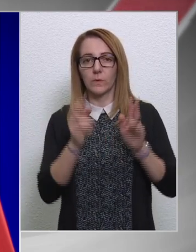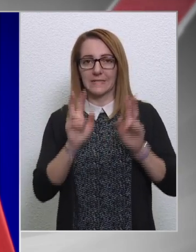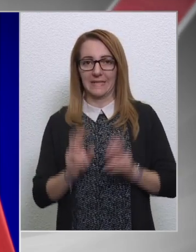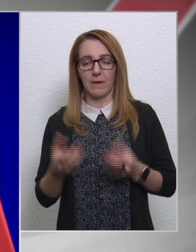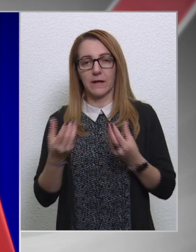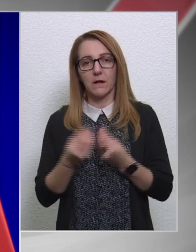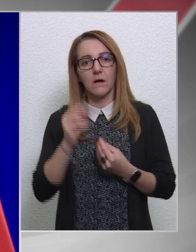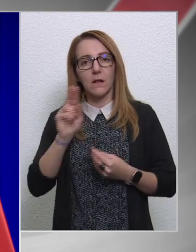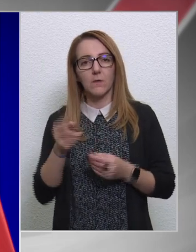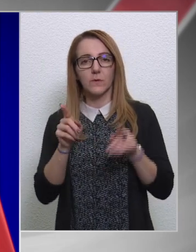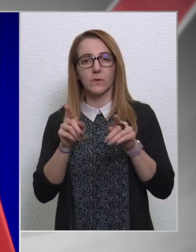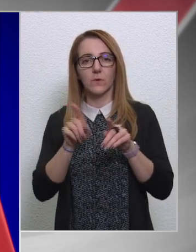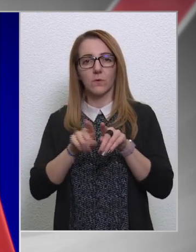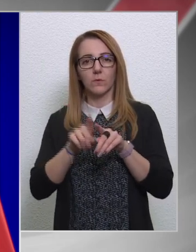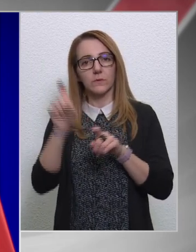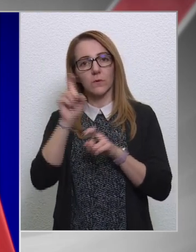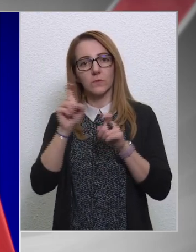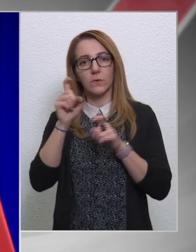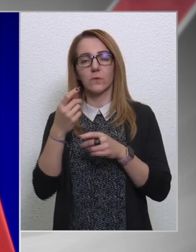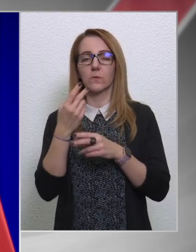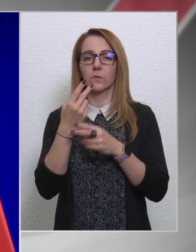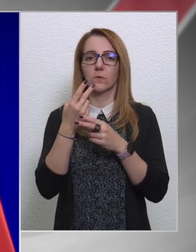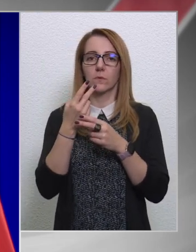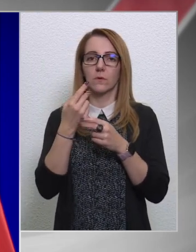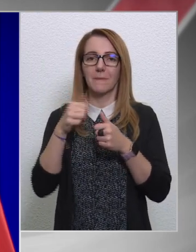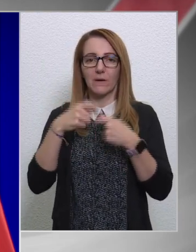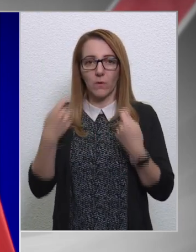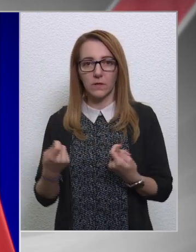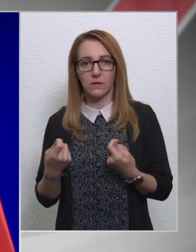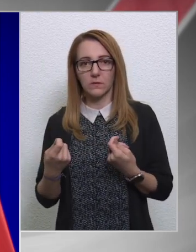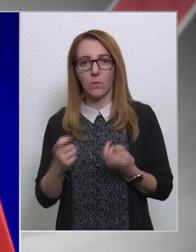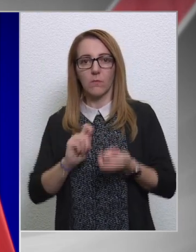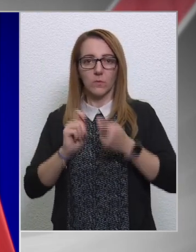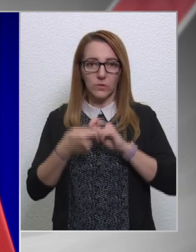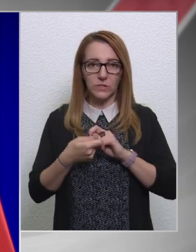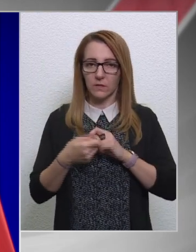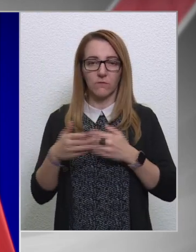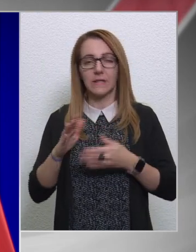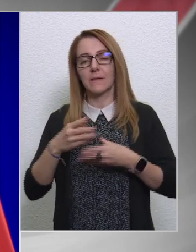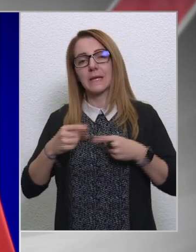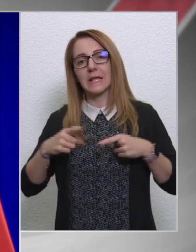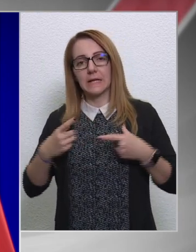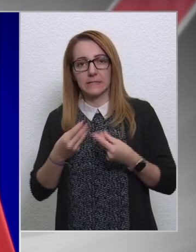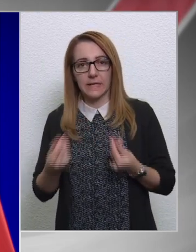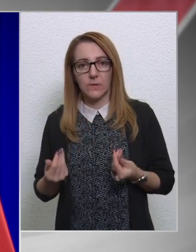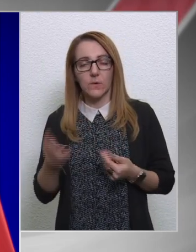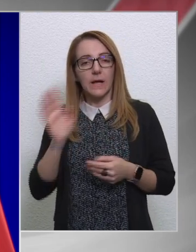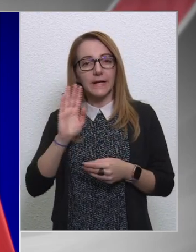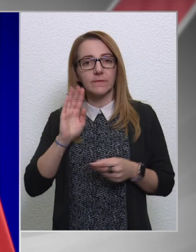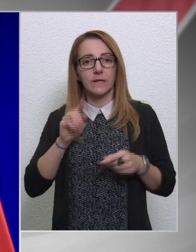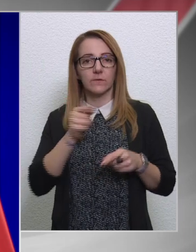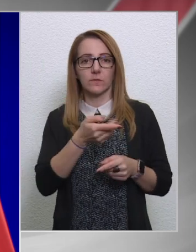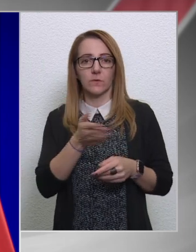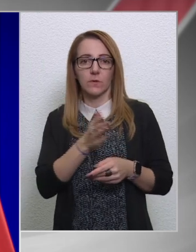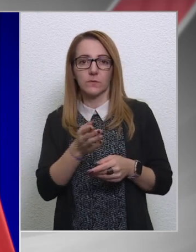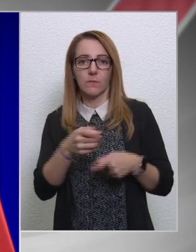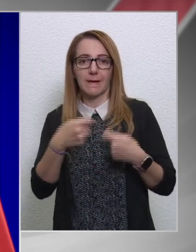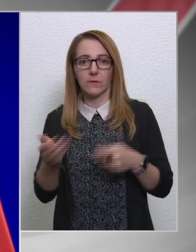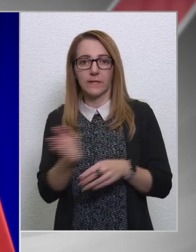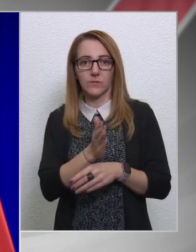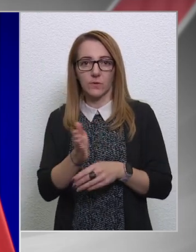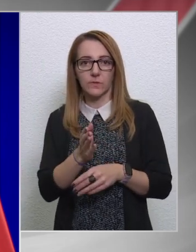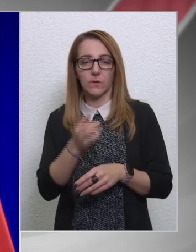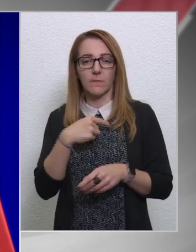témákkal, amikről úgy látjuk, hogy megoldandó, módosítani kell esetleg, nem életszerű, elképzelhető, hogy azok közül a megoldások közül,